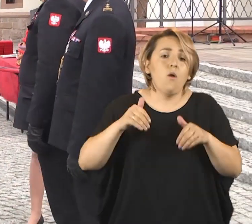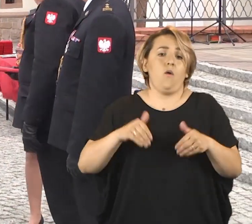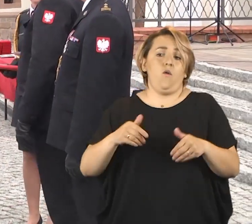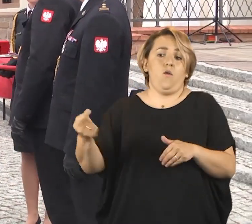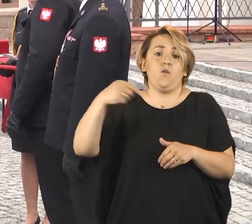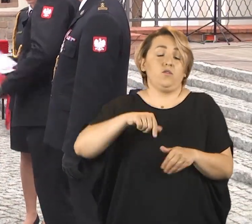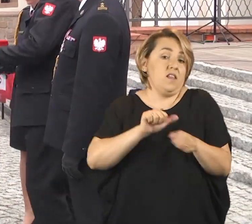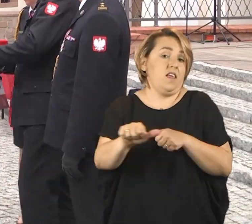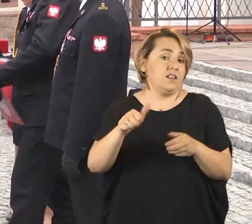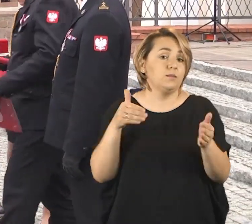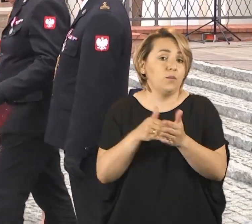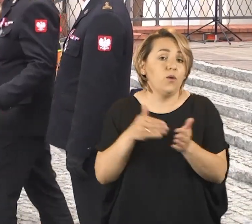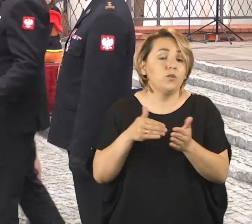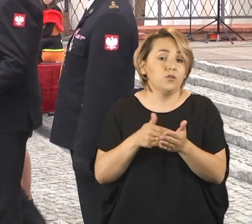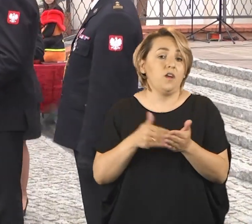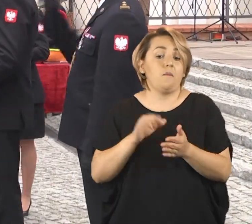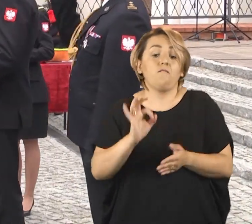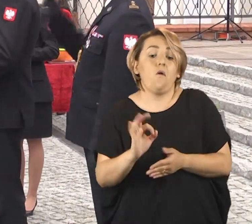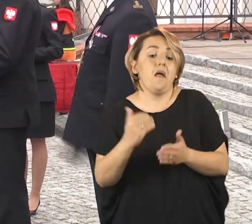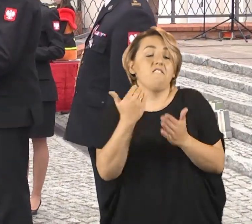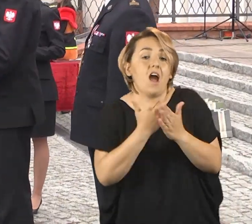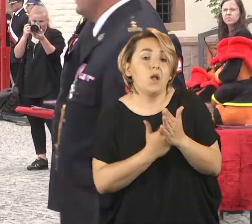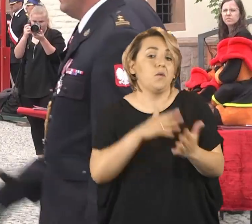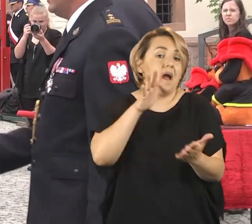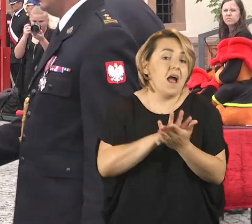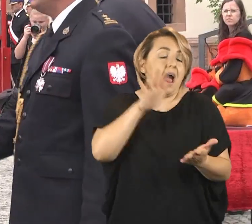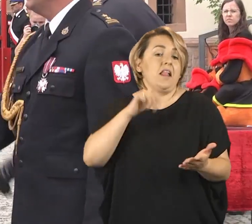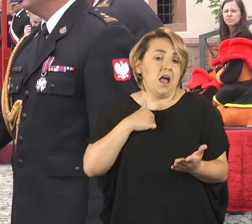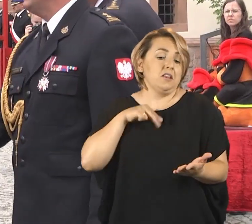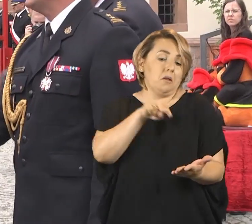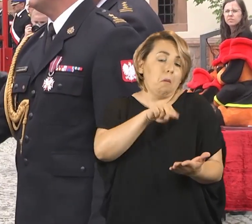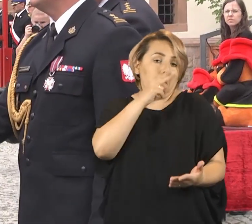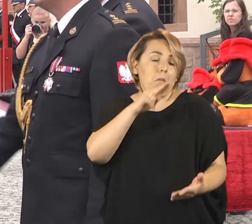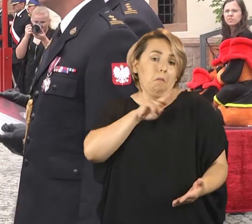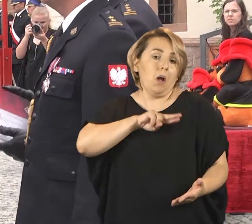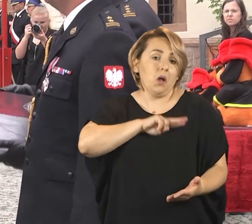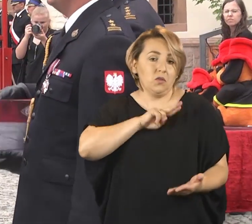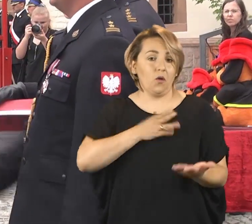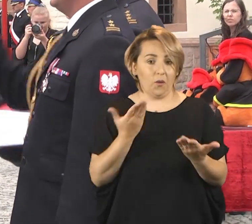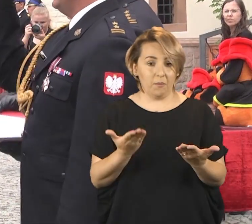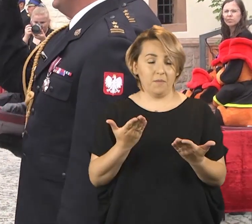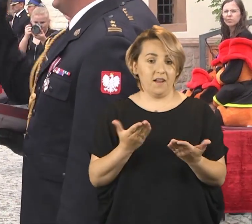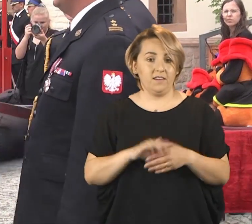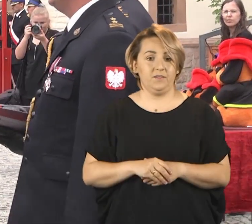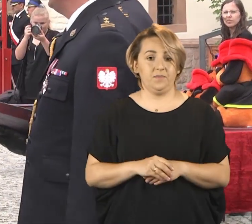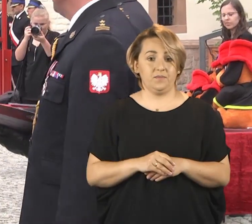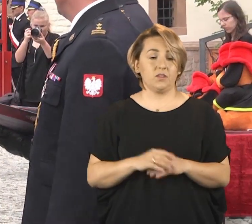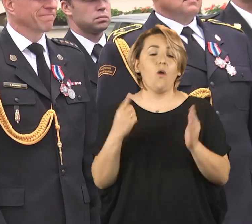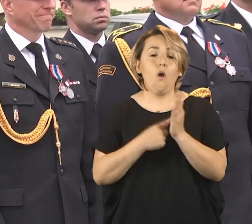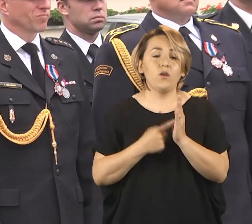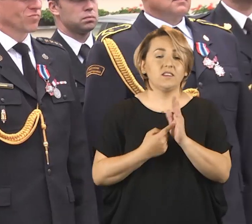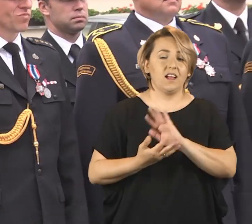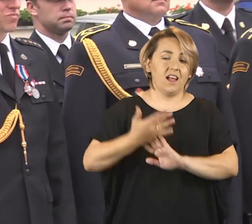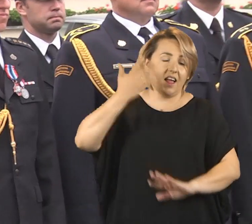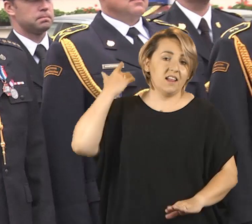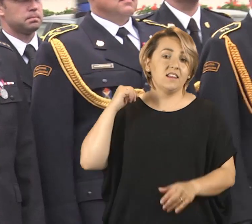będą mogli być przydatne. Jego akurat warunki, jego charakter będzie przydatny do tej pracy w Państwowej Straży Pożarnej.